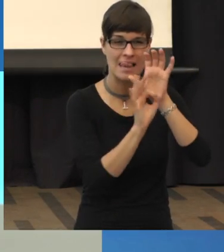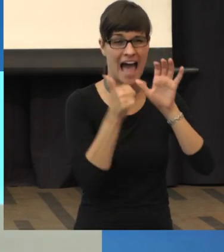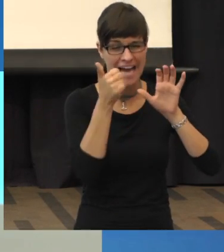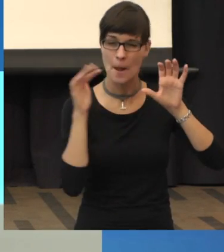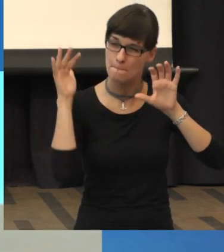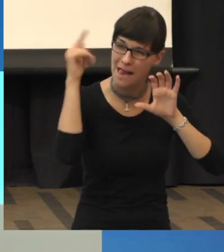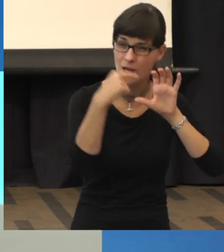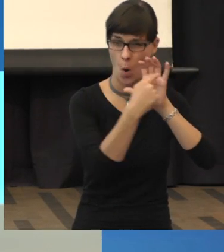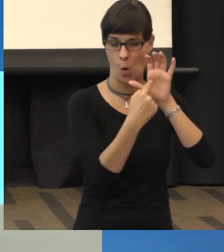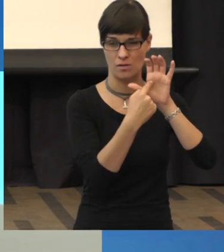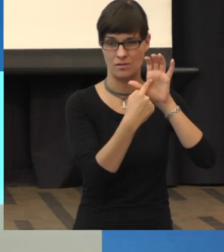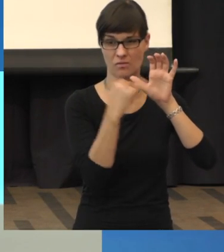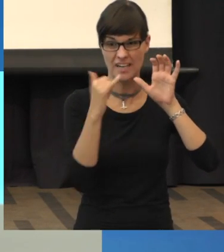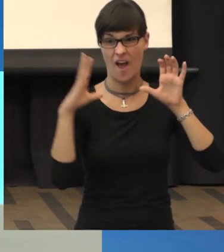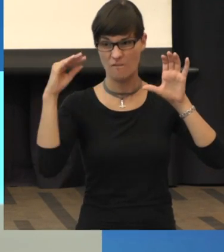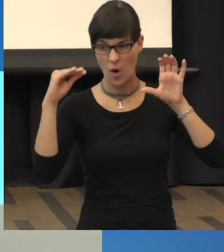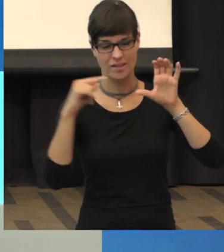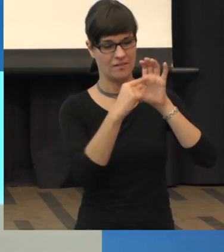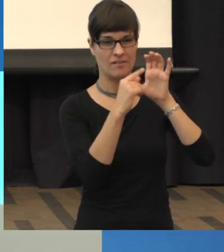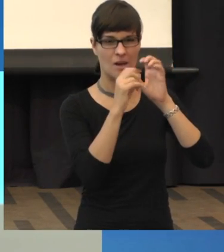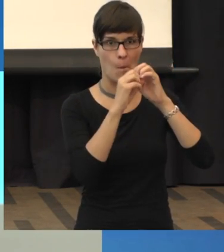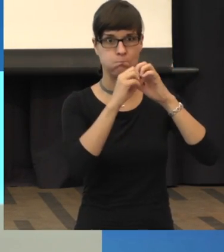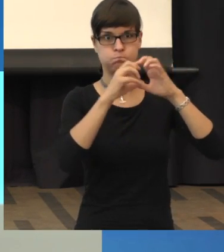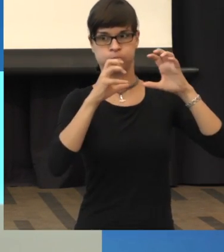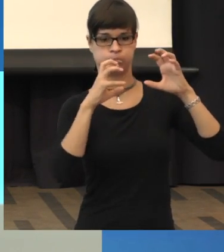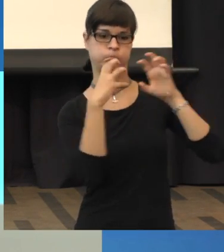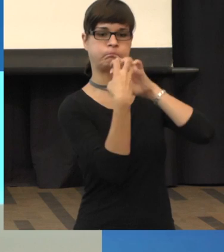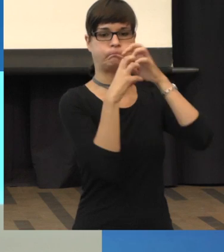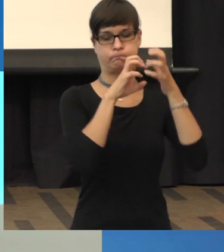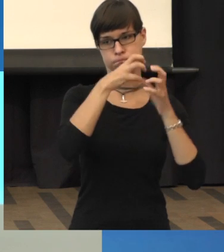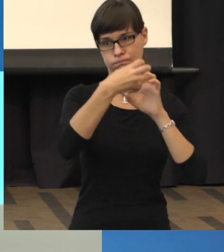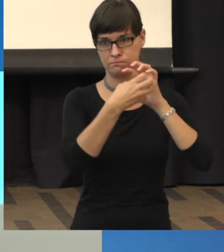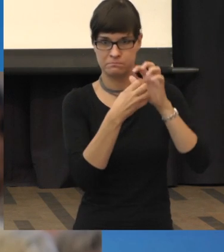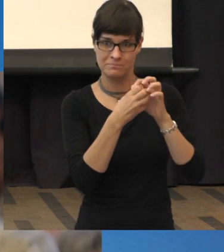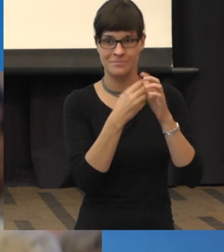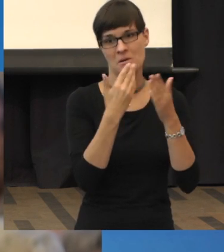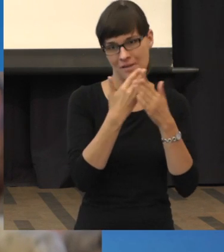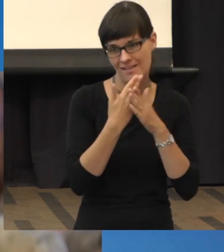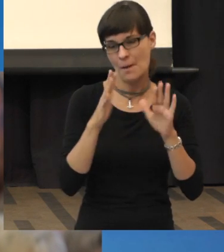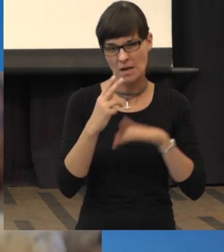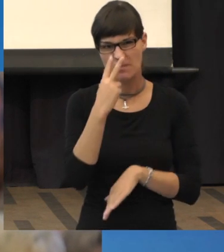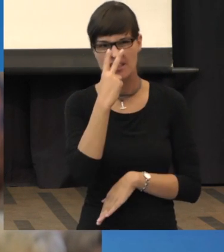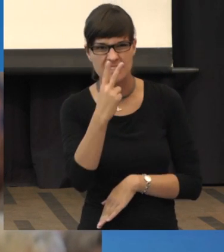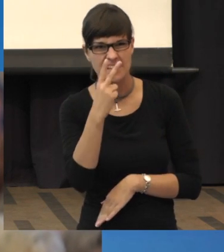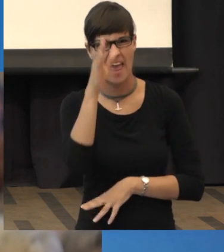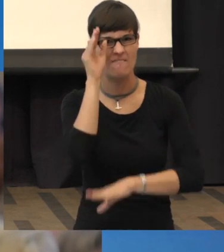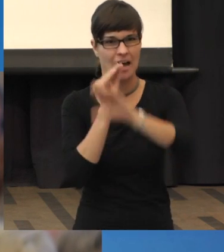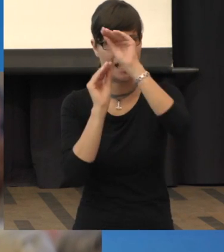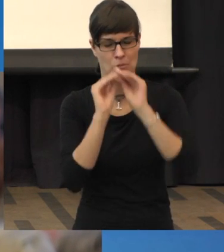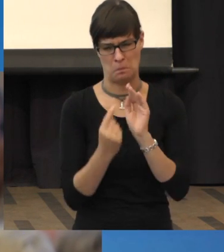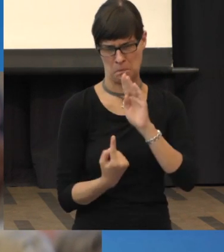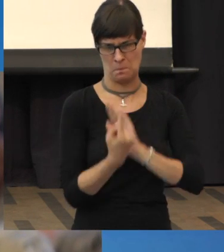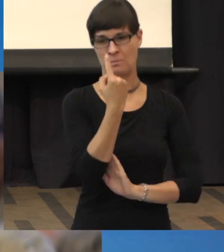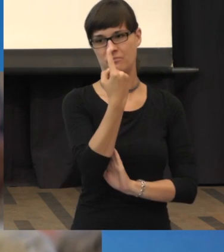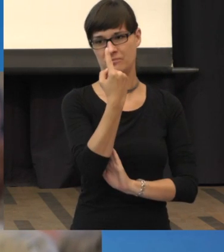aufgedunsen, verschoben in sich und dann kommt es dann manchmal zu diesen Sehwahrnehmungen, wie Sie sie haben.